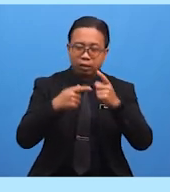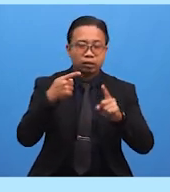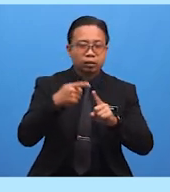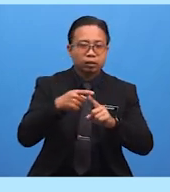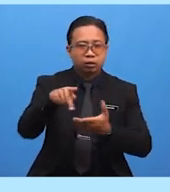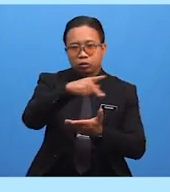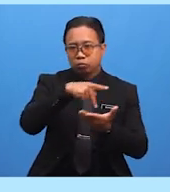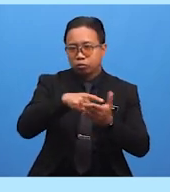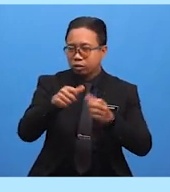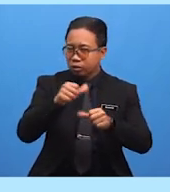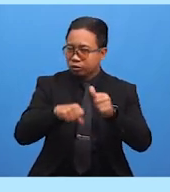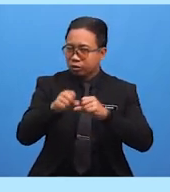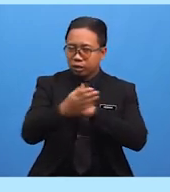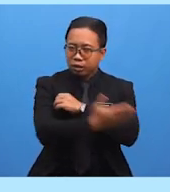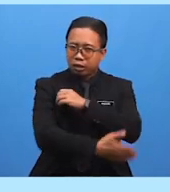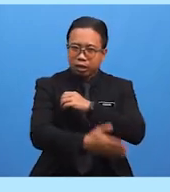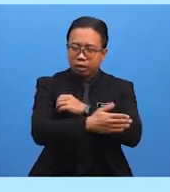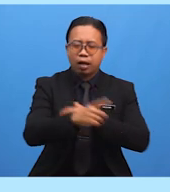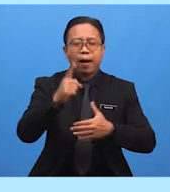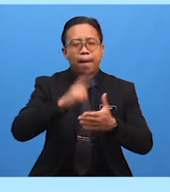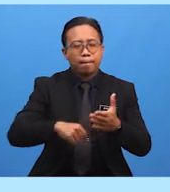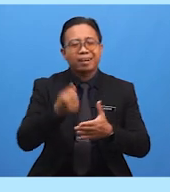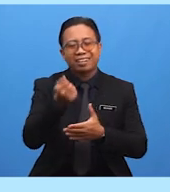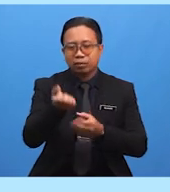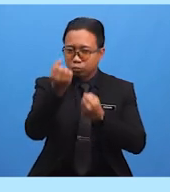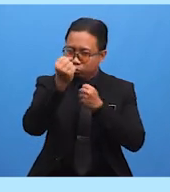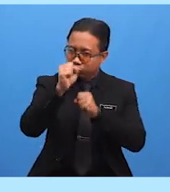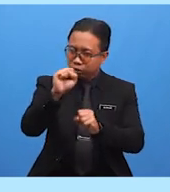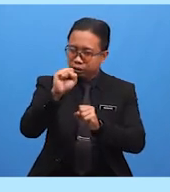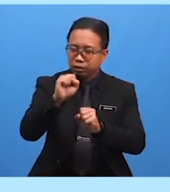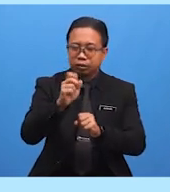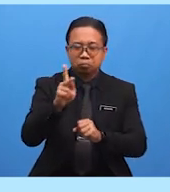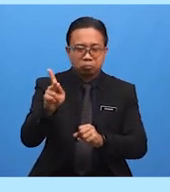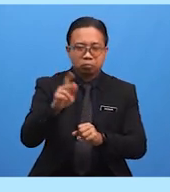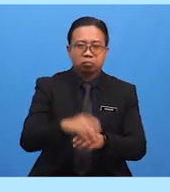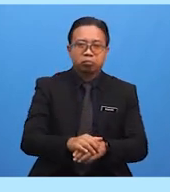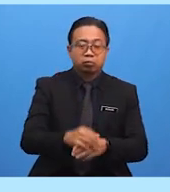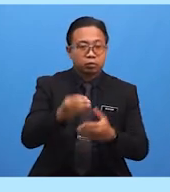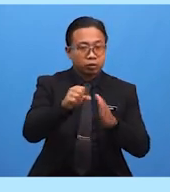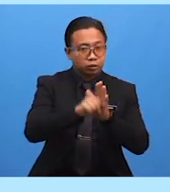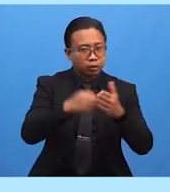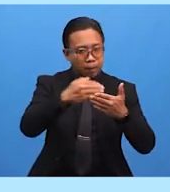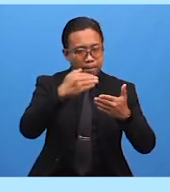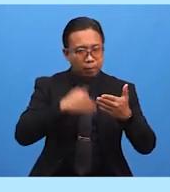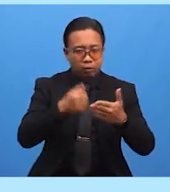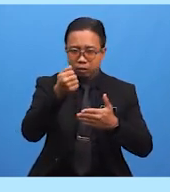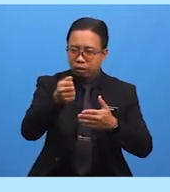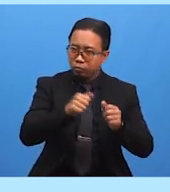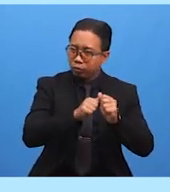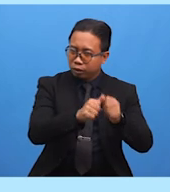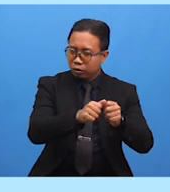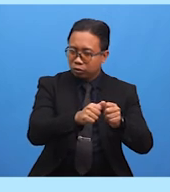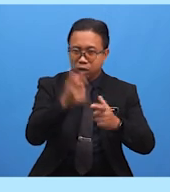Pusat Sains Negara Apakah Persediaan Yang Patut Kamu Lakukan Sebelum Kamu